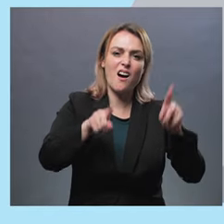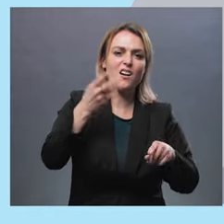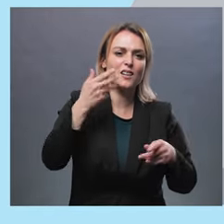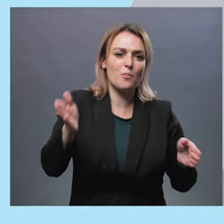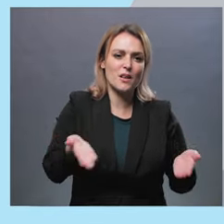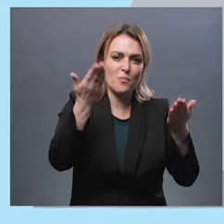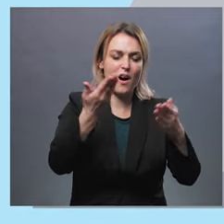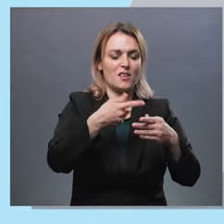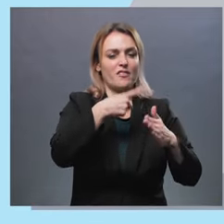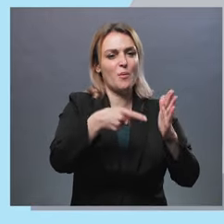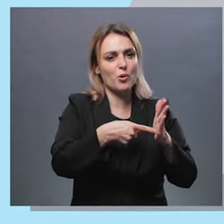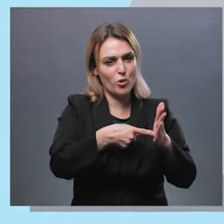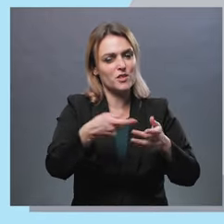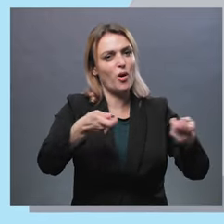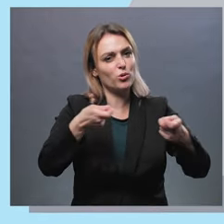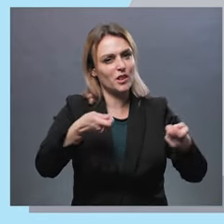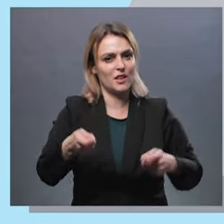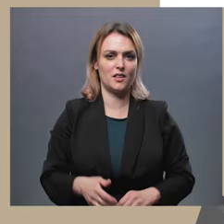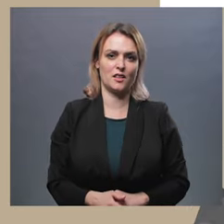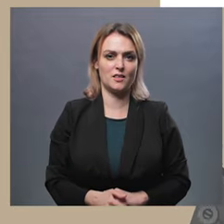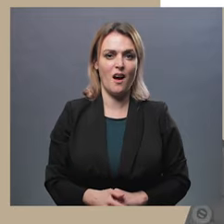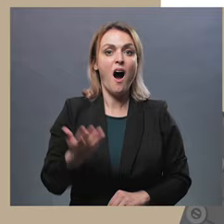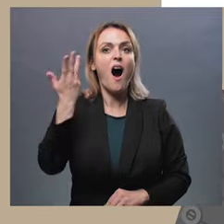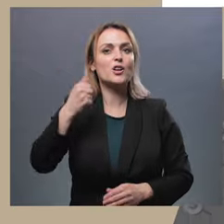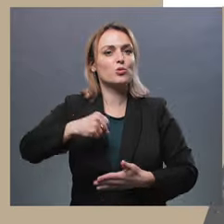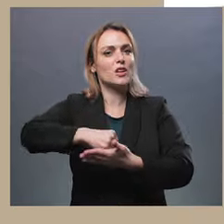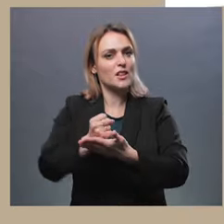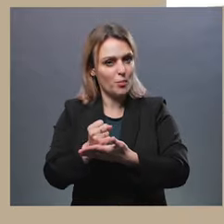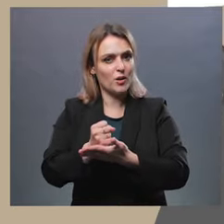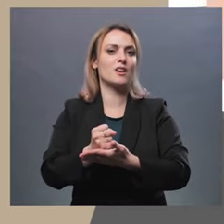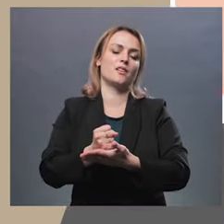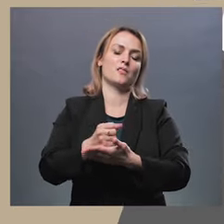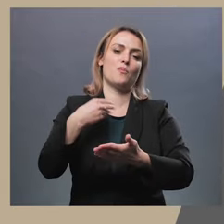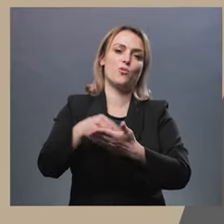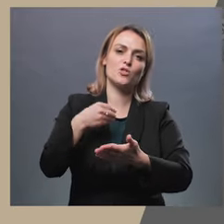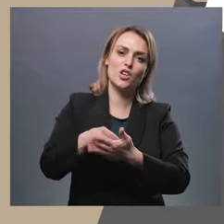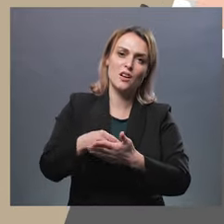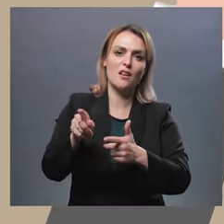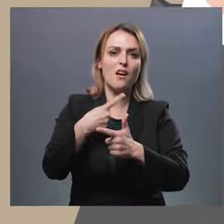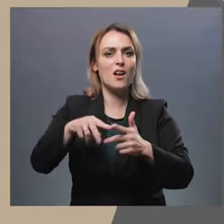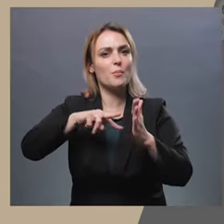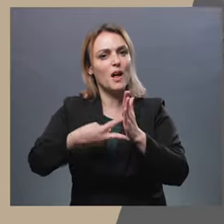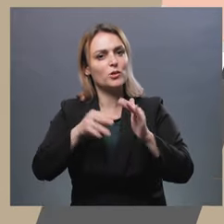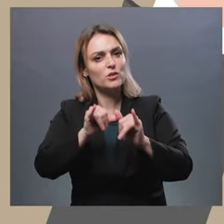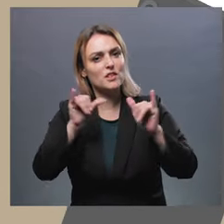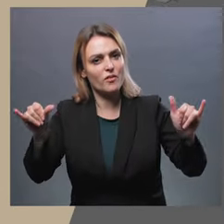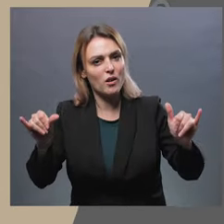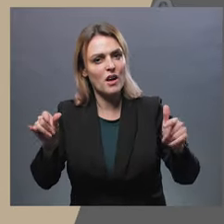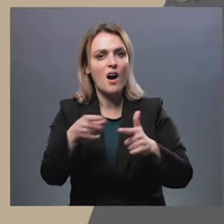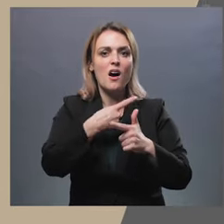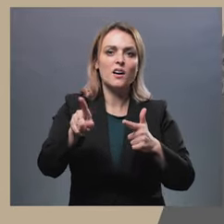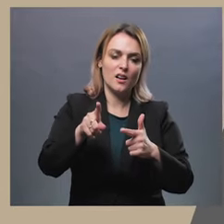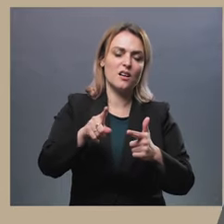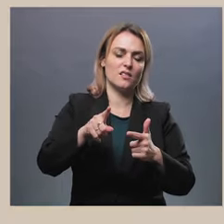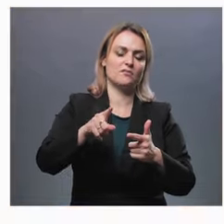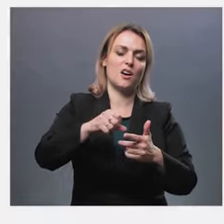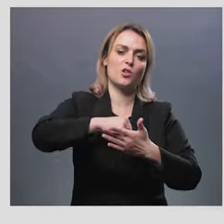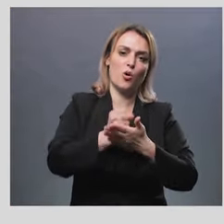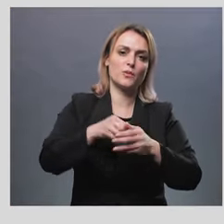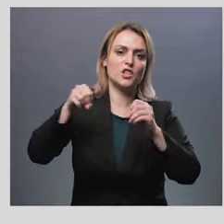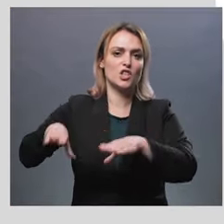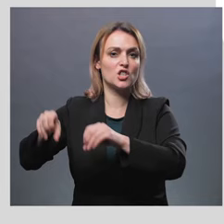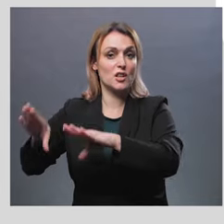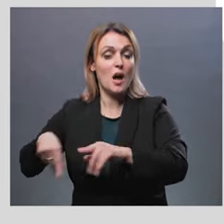topul subiectelor abordate de autorități, atunci când elaborează bugete sau planuri de dezvoltare sau când adoptă decizii.